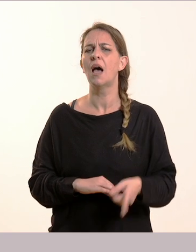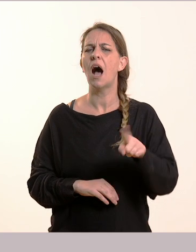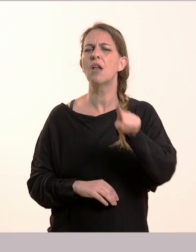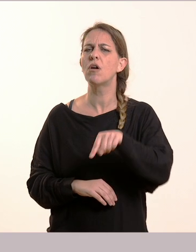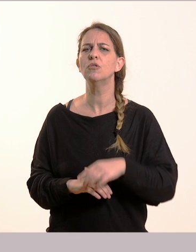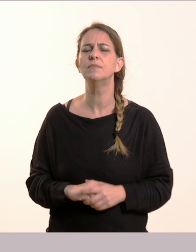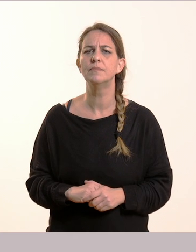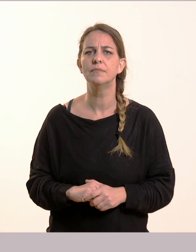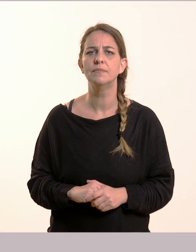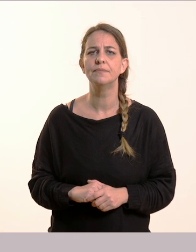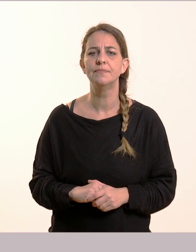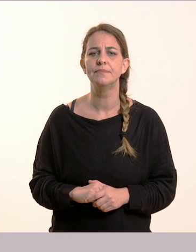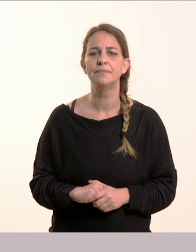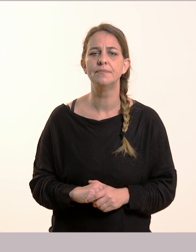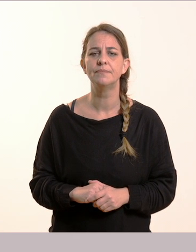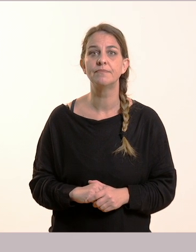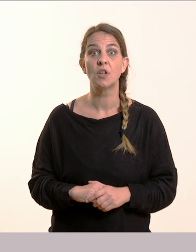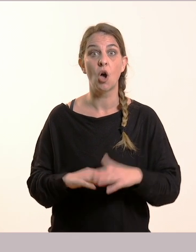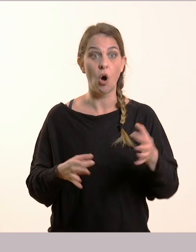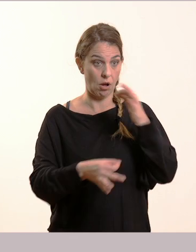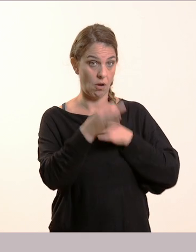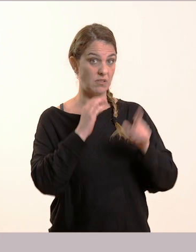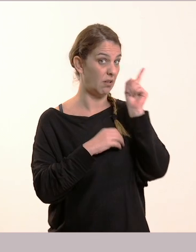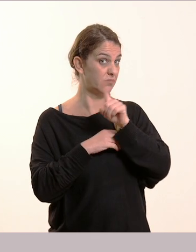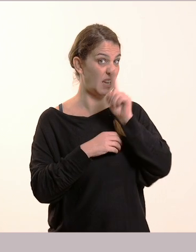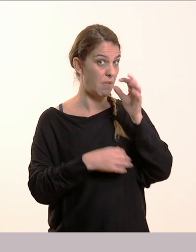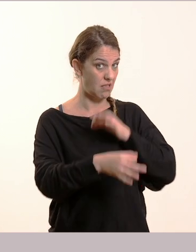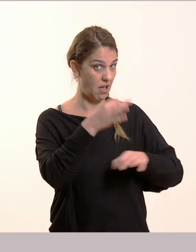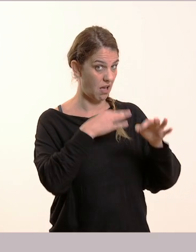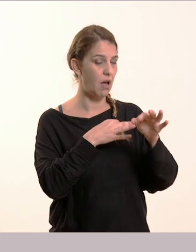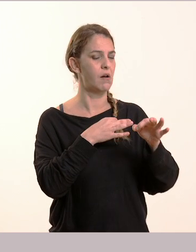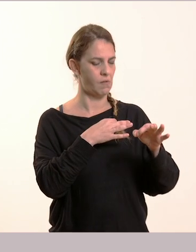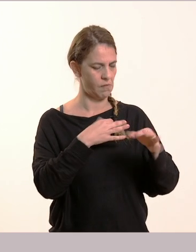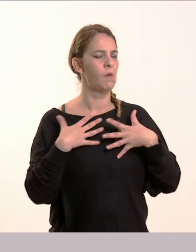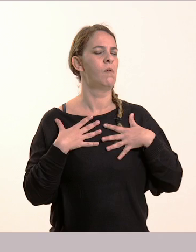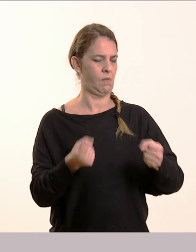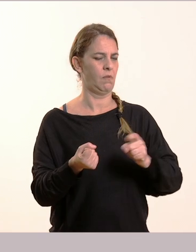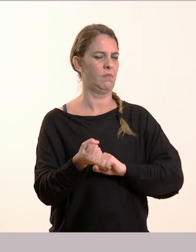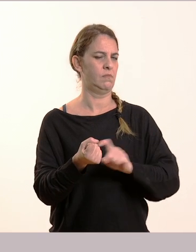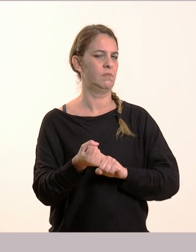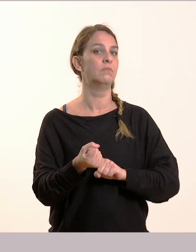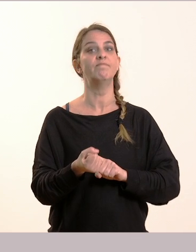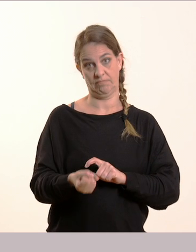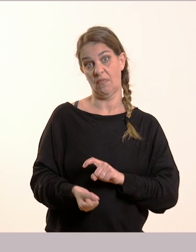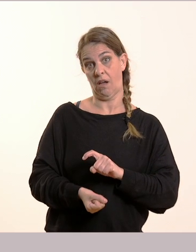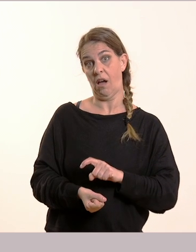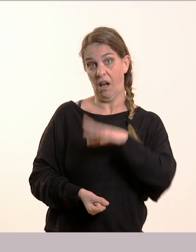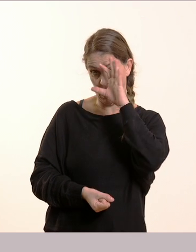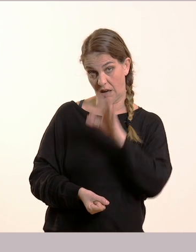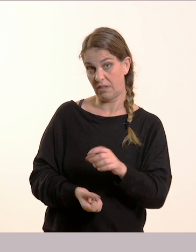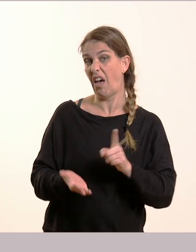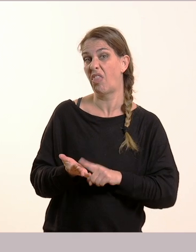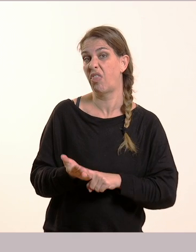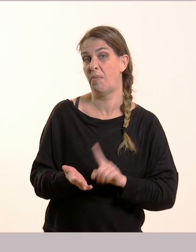θυμώ. Όταν σου λένε ψέματα. Δεν είναι ωραίο παιδάκια να λέμε ψέματα. Δεν είναι σωστό.